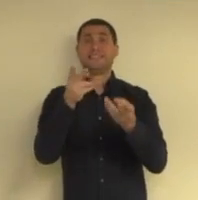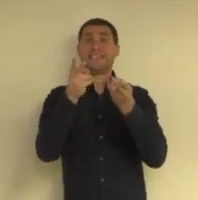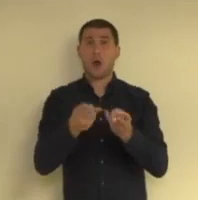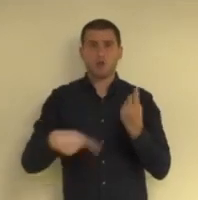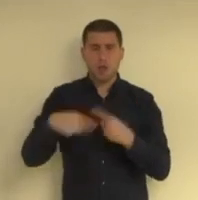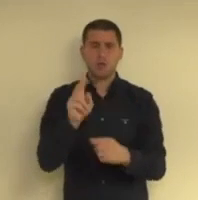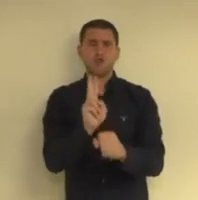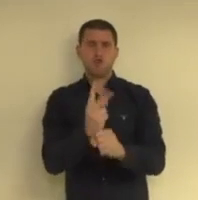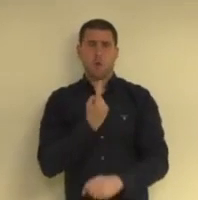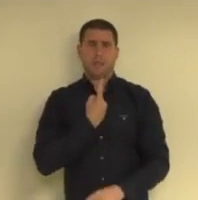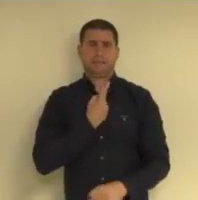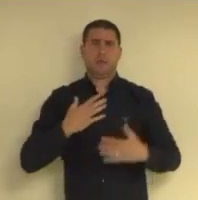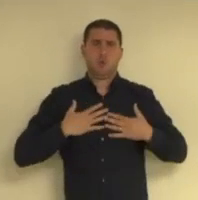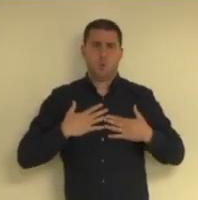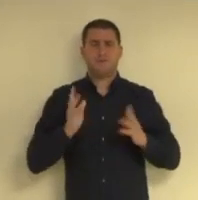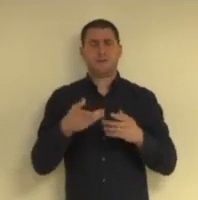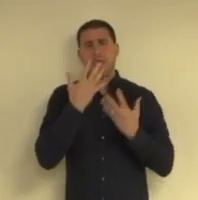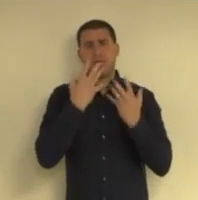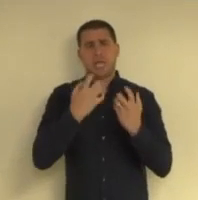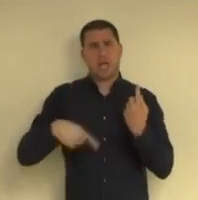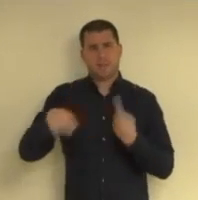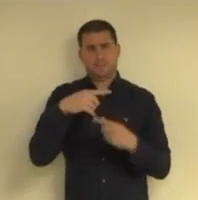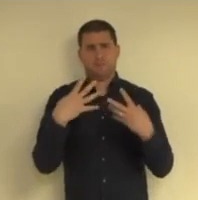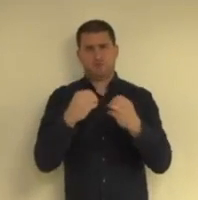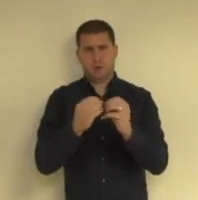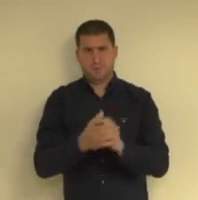היכולת שלנו לשמור על עצמנו ועל העיקרים לנו